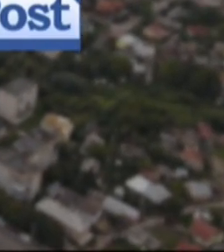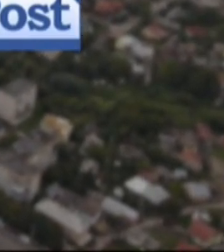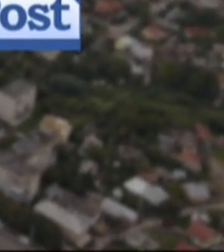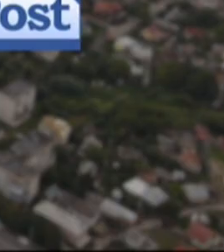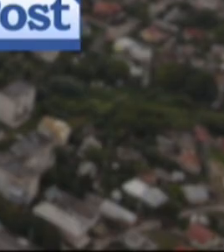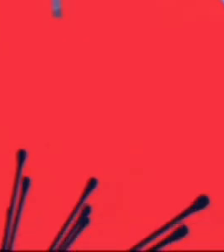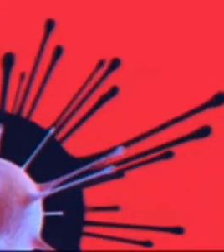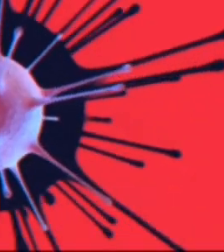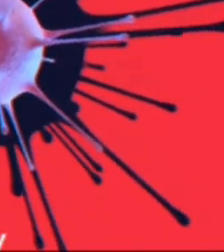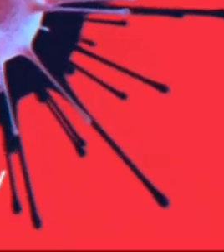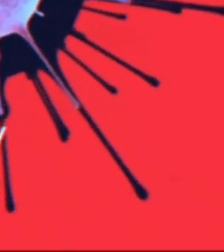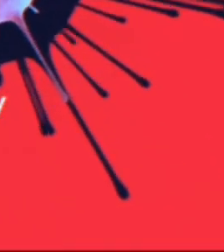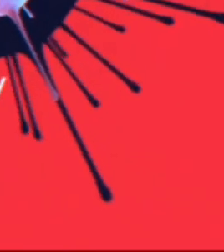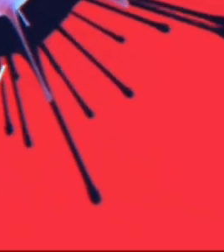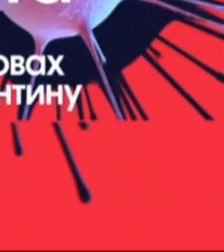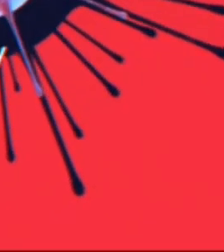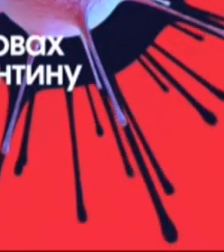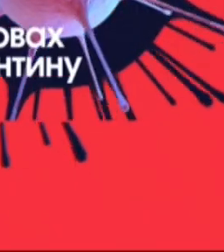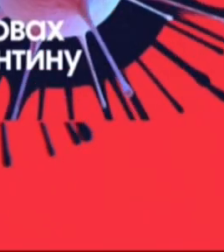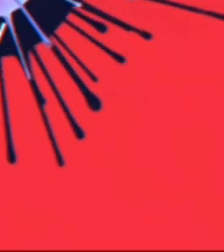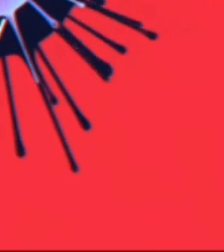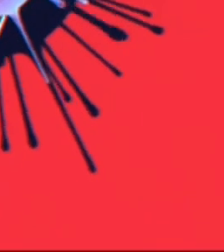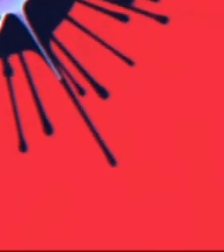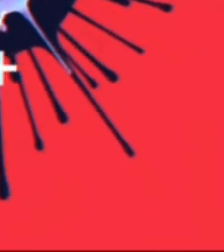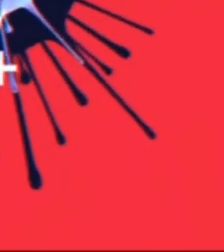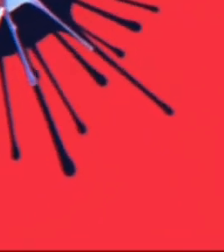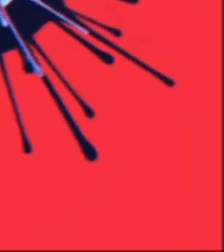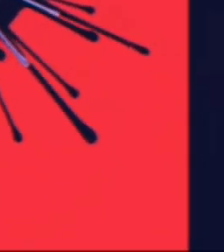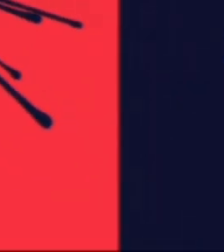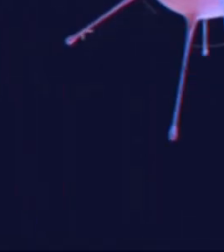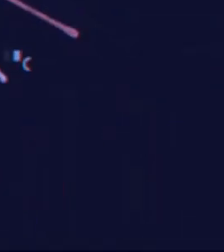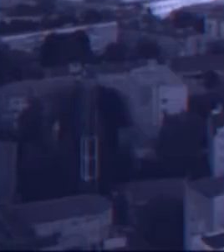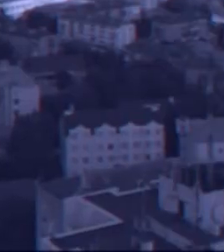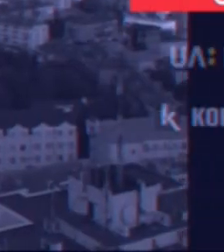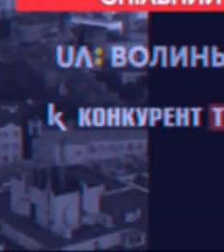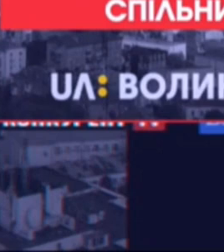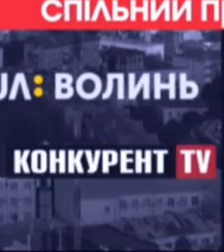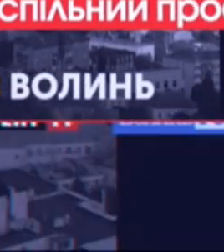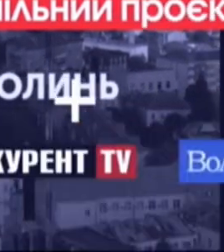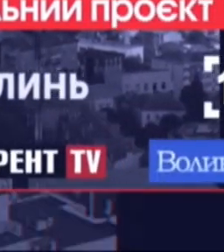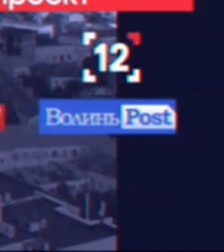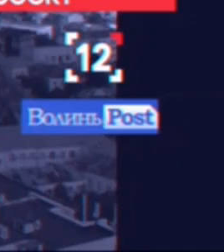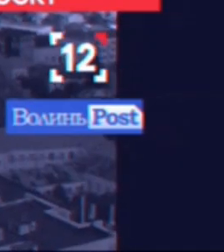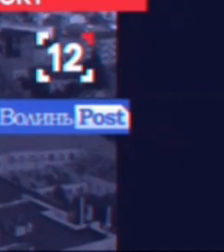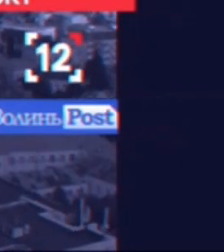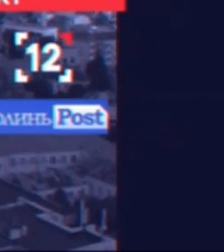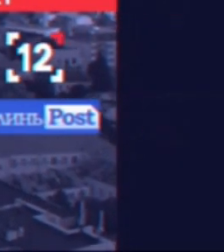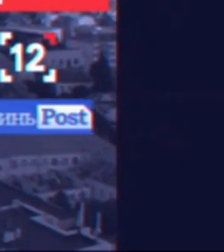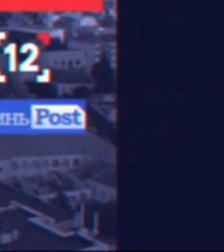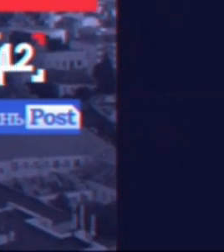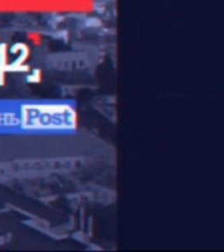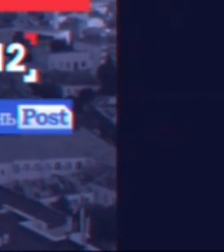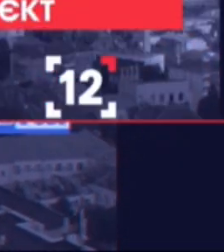найправдивішу інформацію про коронавірусні реалії від найфаховіших експертів і відповідальних чиновників. Дивіться вже цього